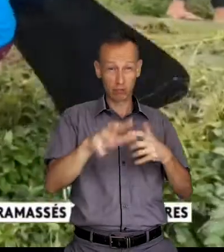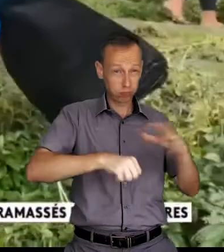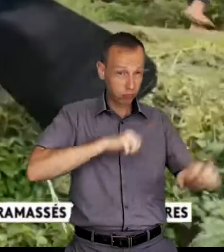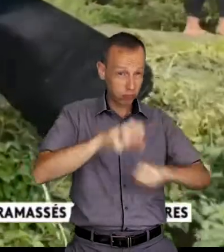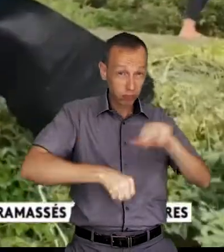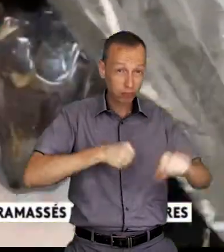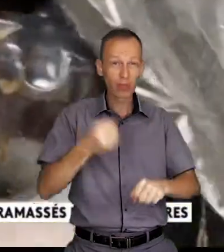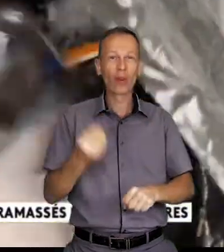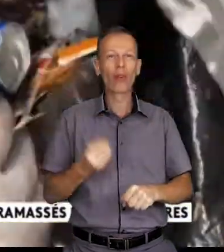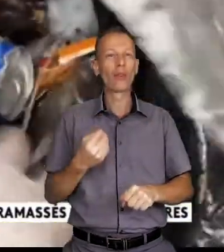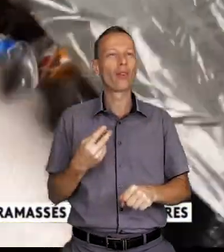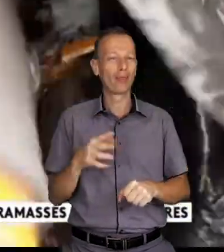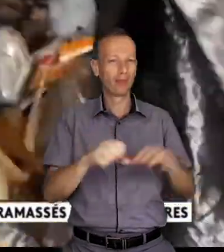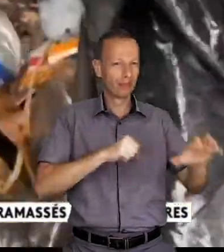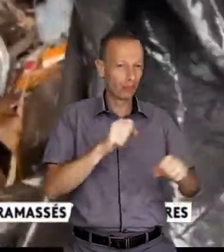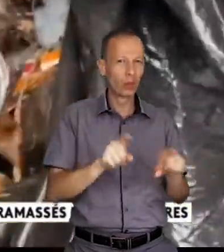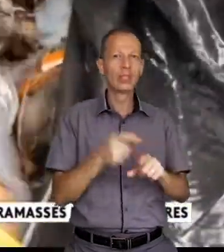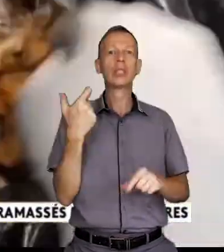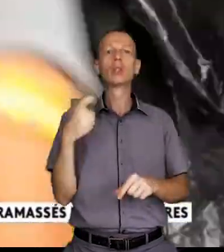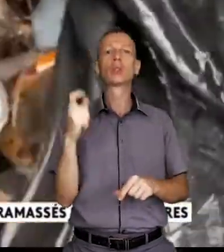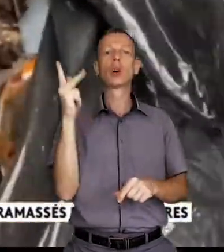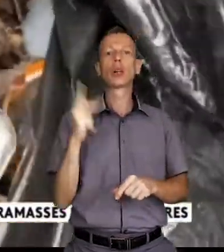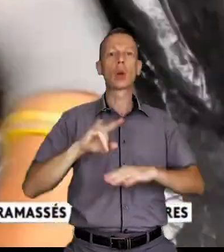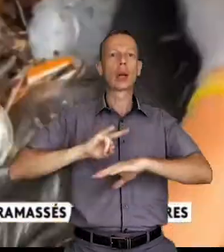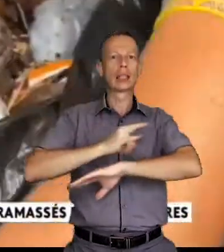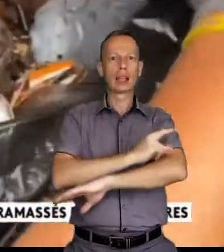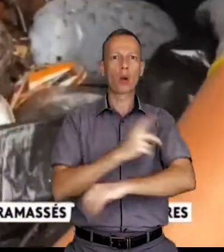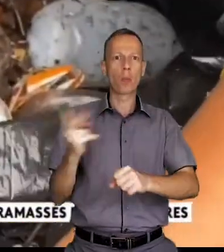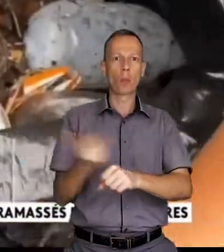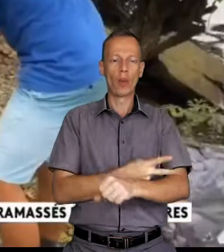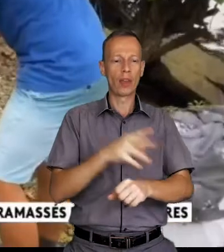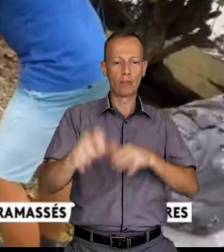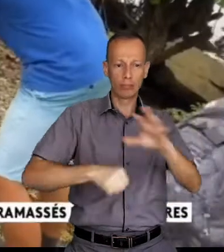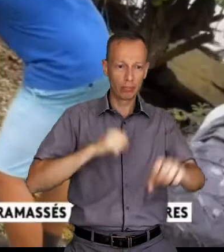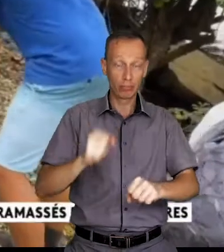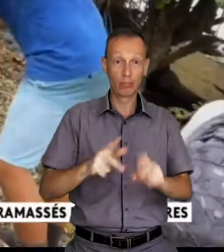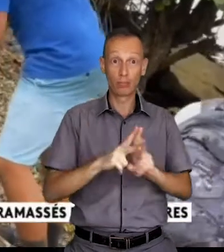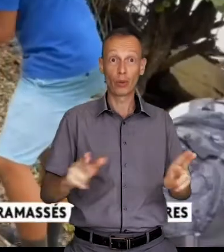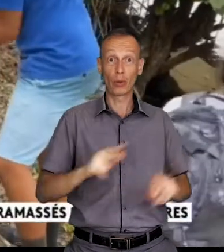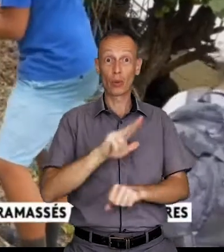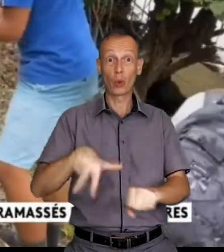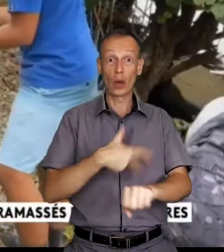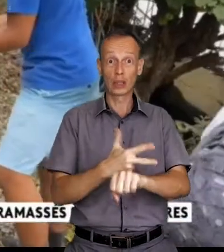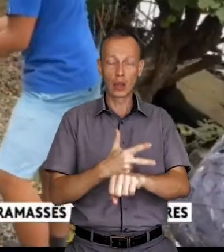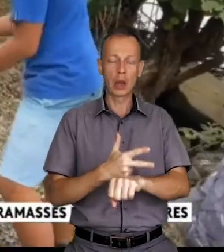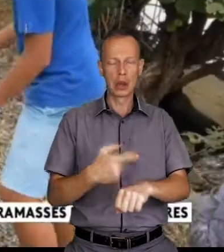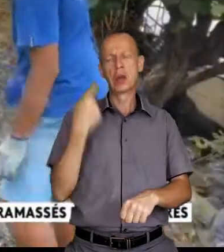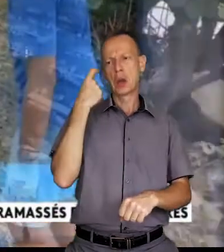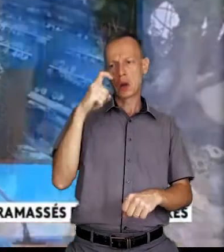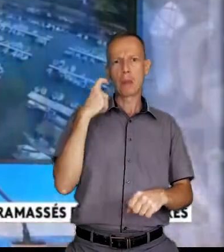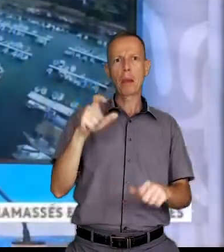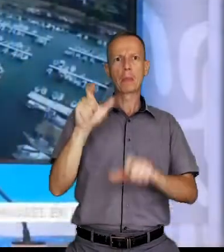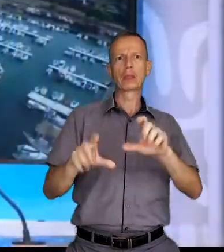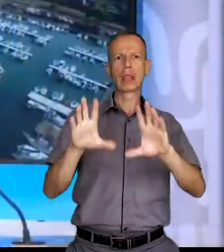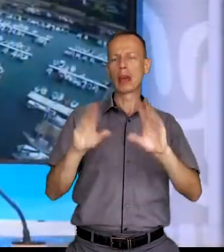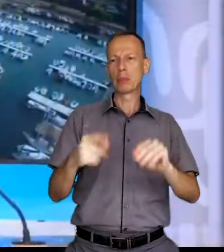déchets en tout genre ont été collectés par les enfants de Arikitea. Et 200 kilos d'escargots nuisibles en trois heures. Des élèves qui